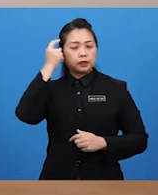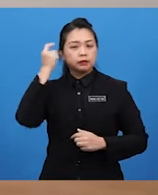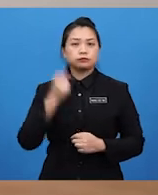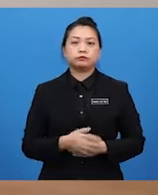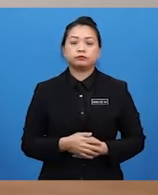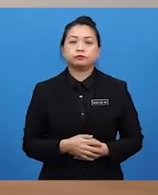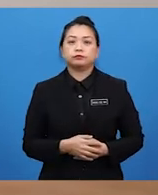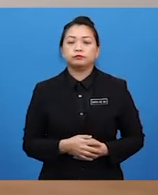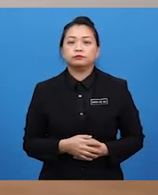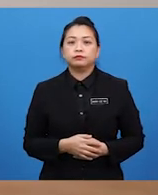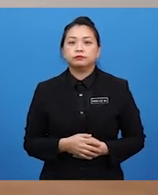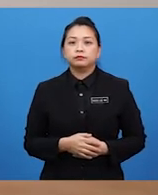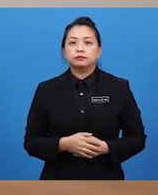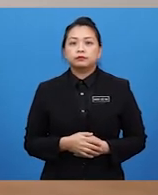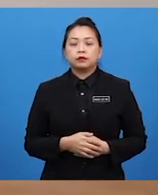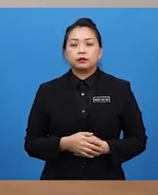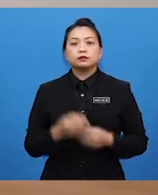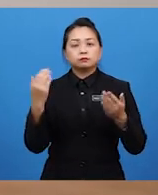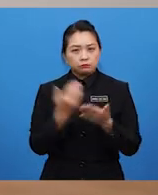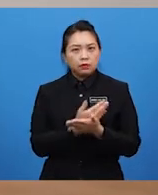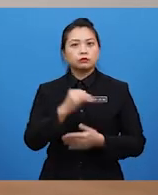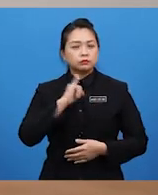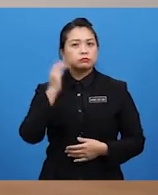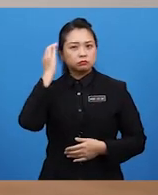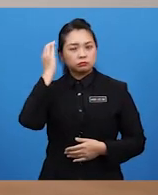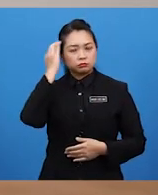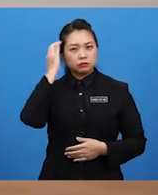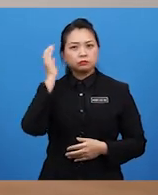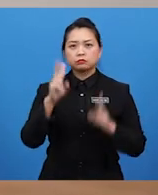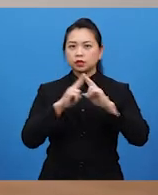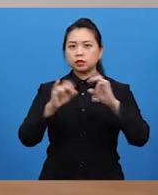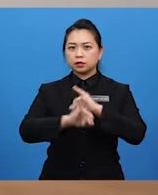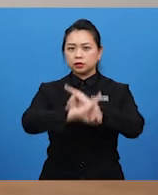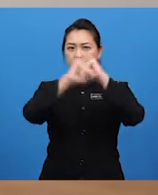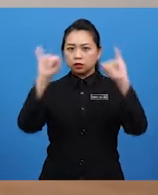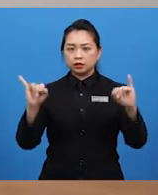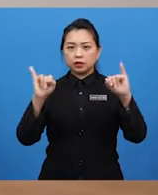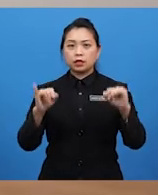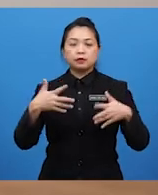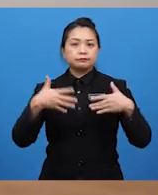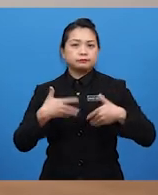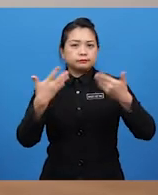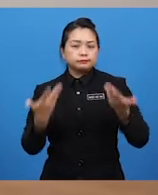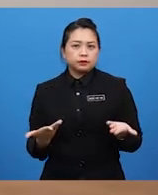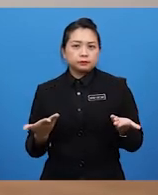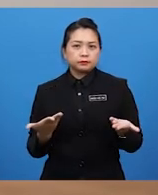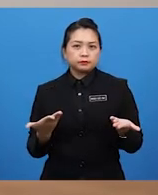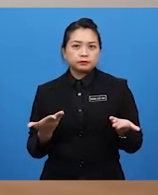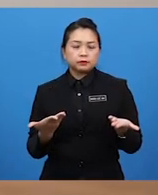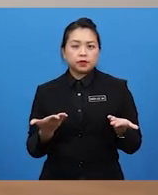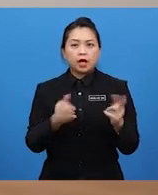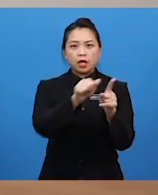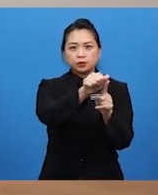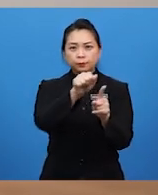Oh, baru saya tahu sangat jelas penjelasan iaitu. Tetapi bagaimana pula aspek